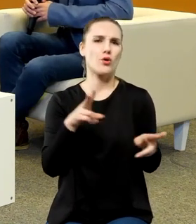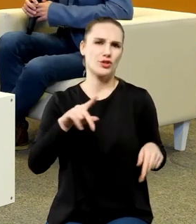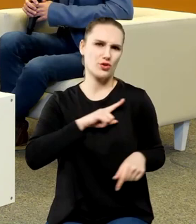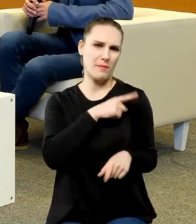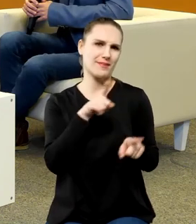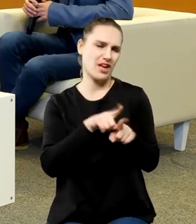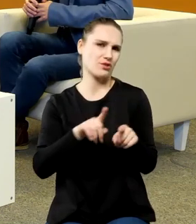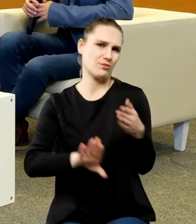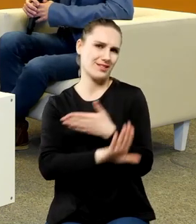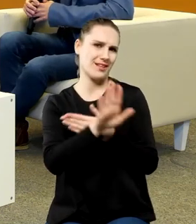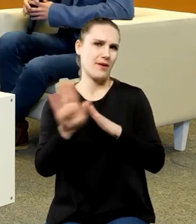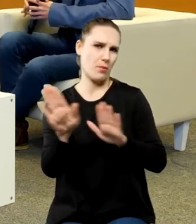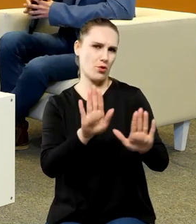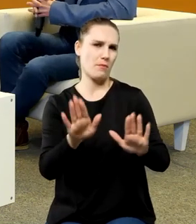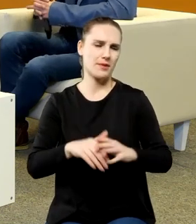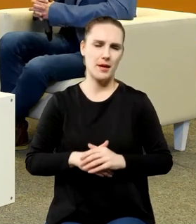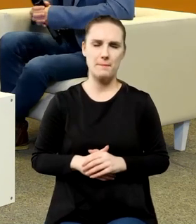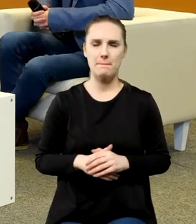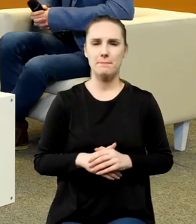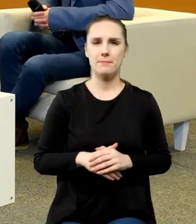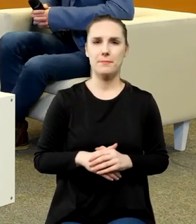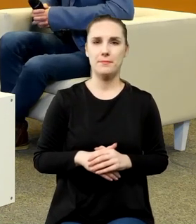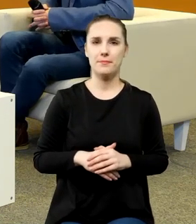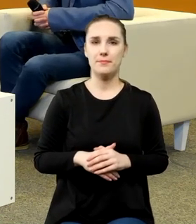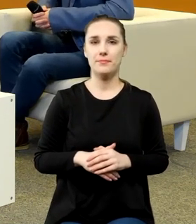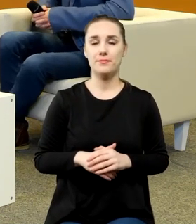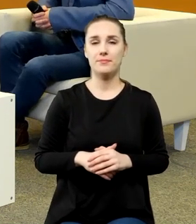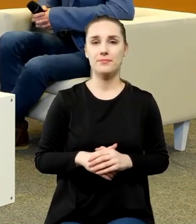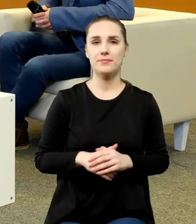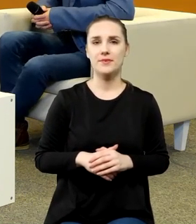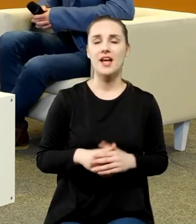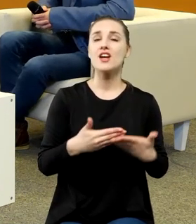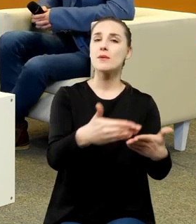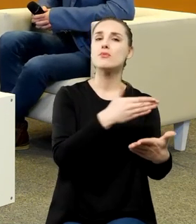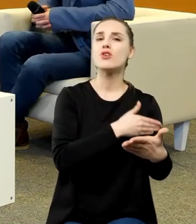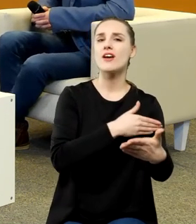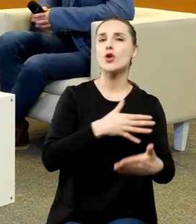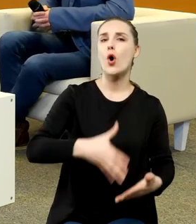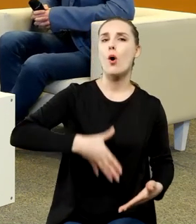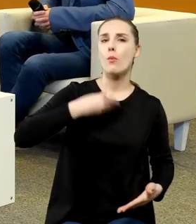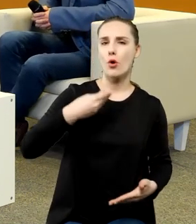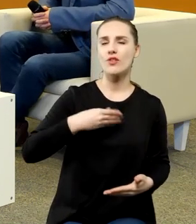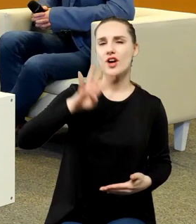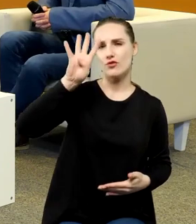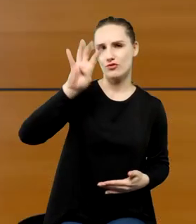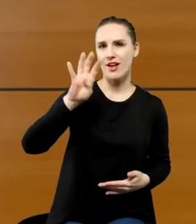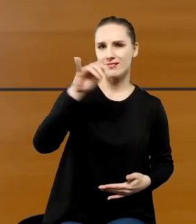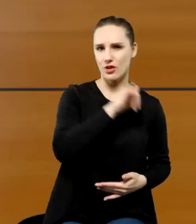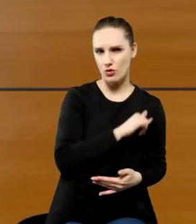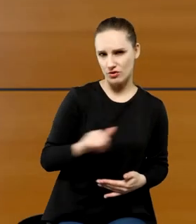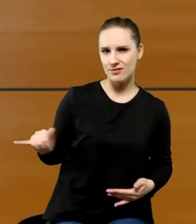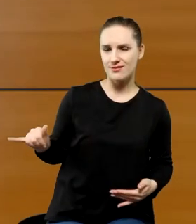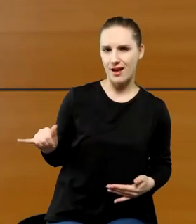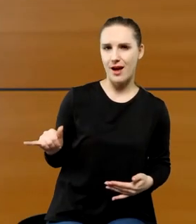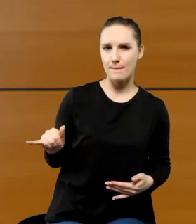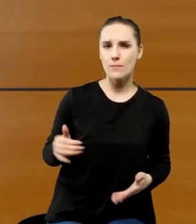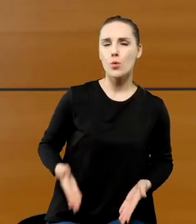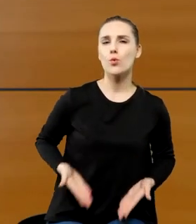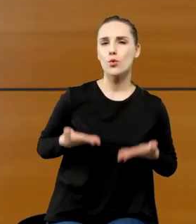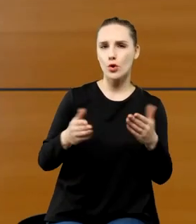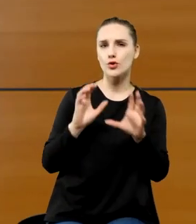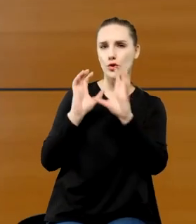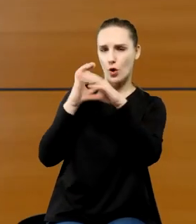Jeszcze przed przed tymi obchodami czterychsetnej rocznicy urodzin